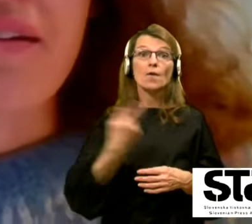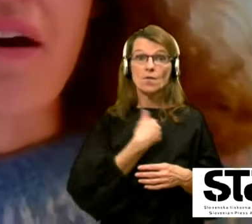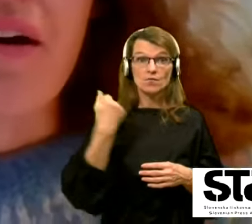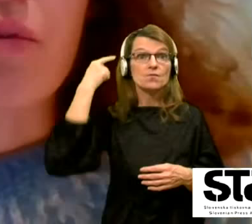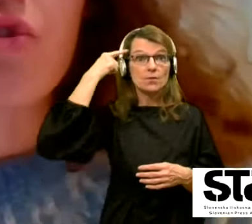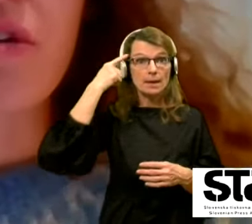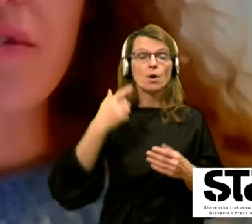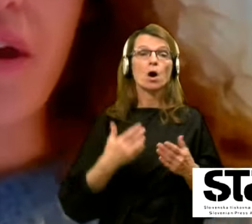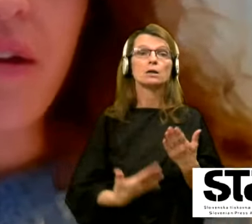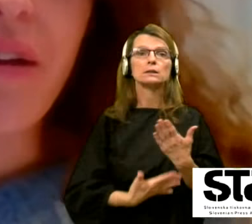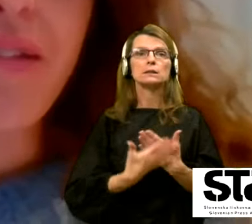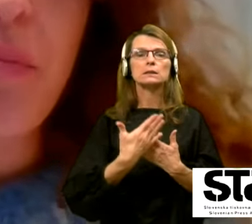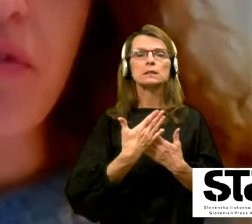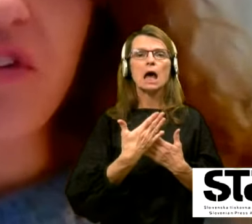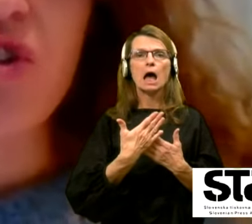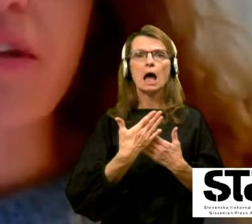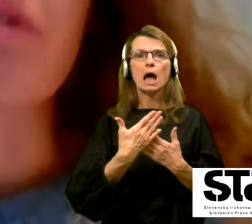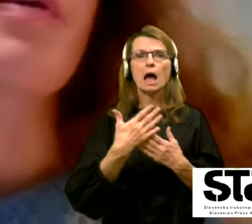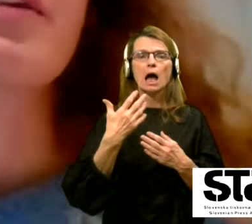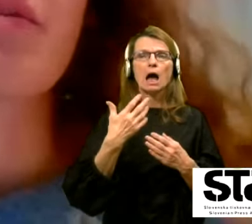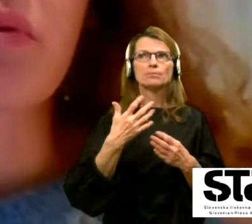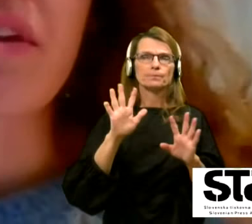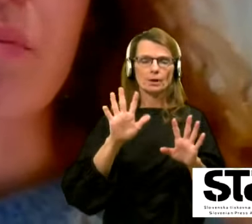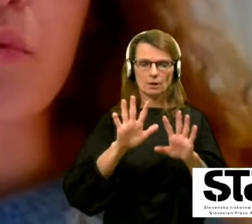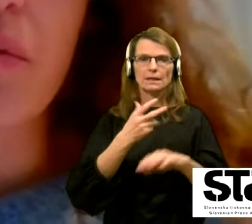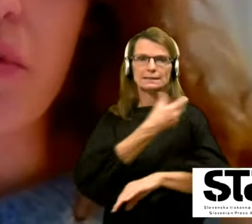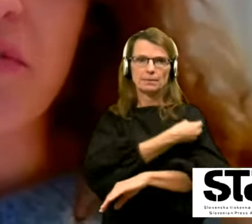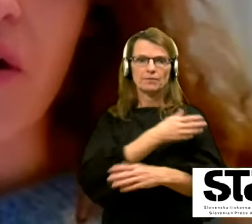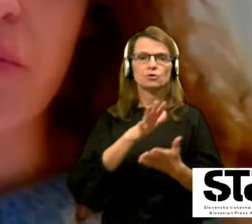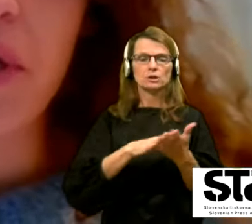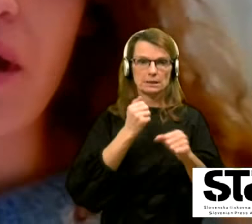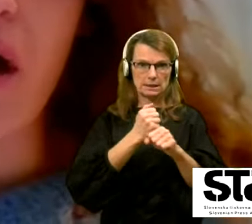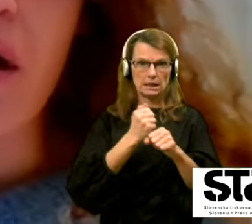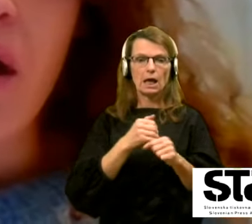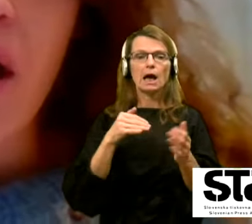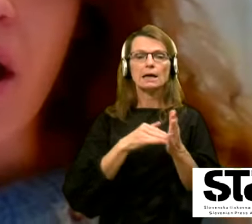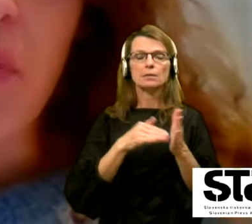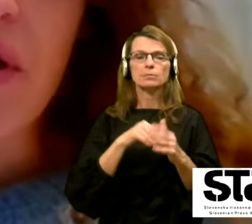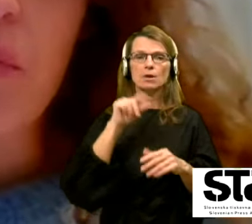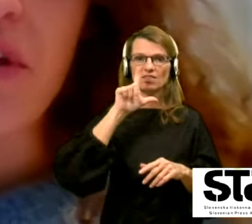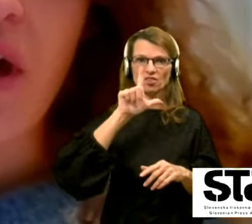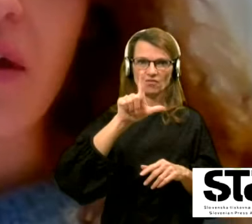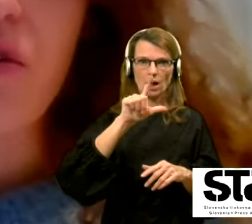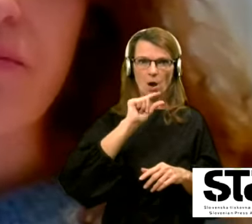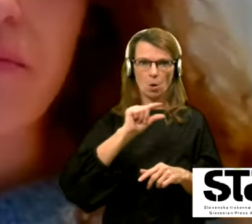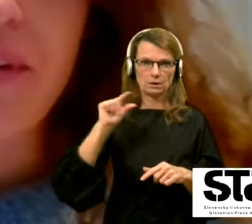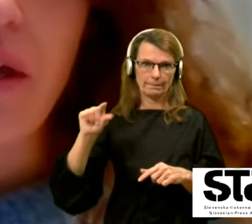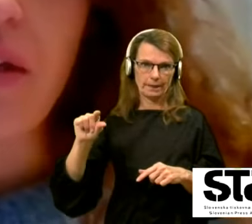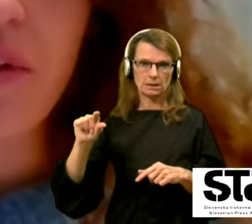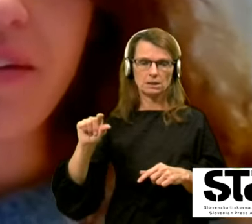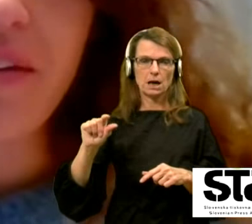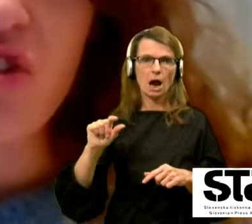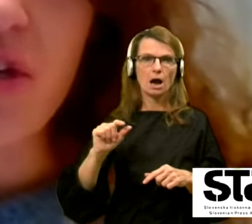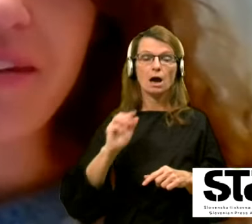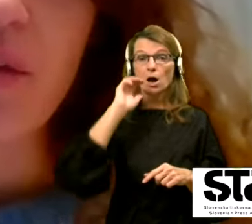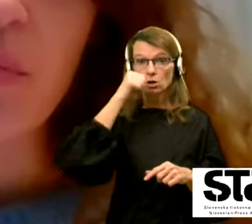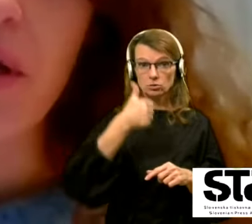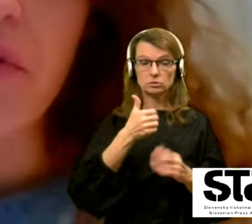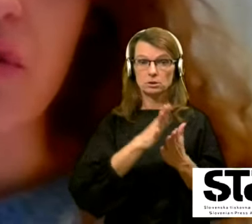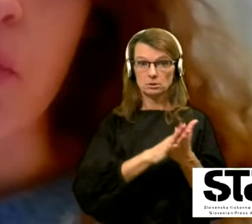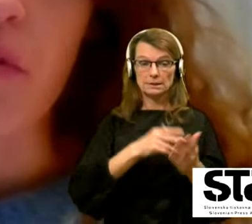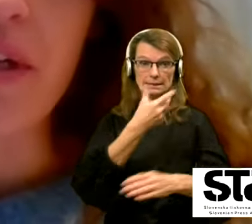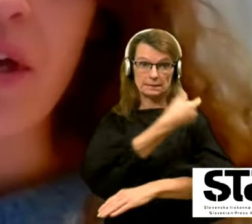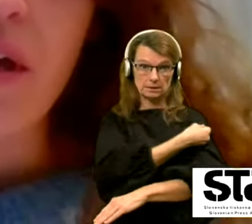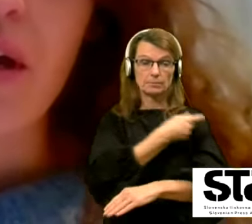cepivo začne delovati, potrebujemo dva odmerka, ampak morda zdaj jutri se začne